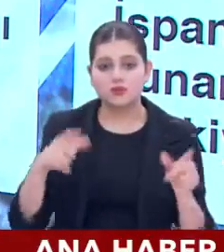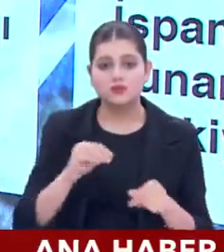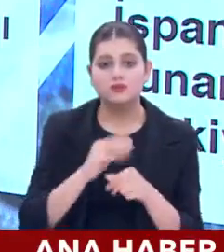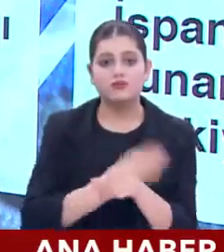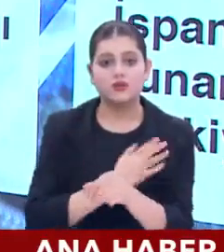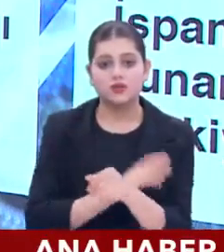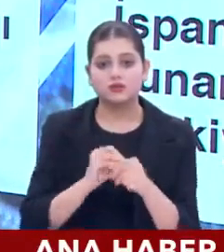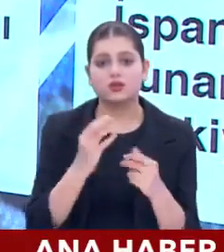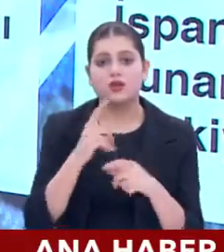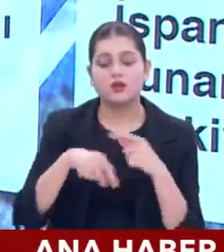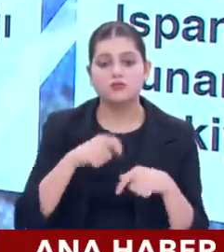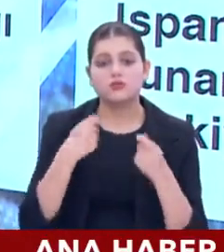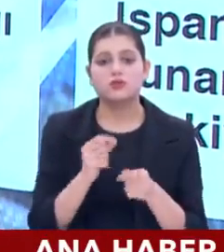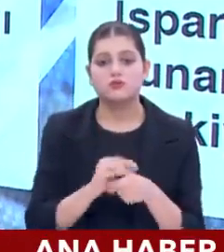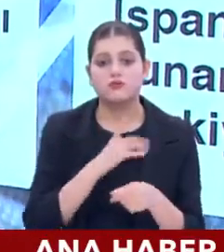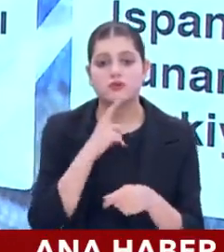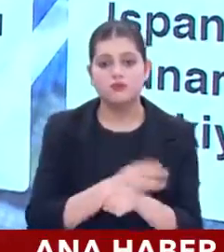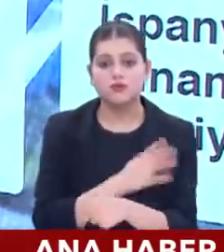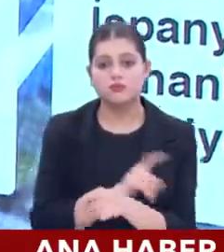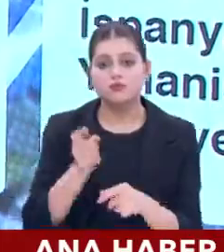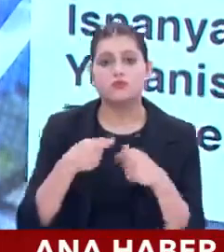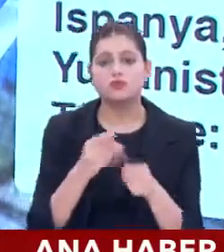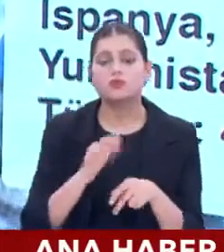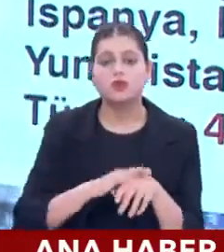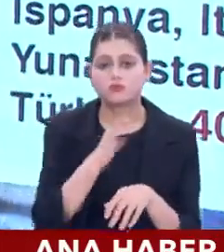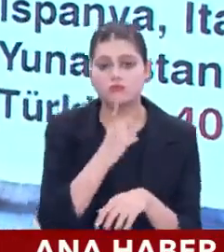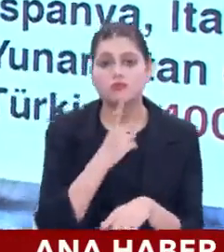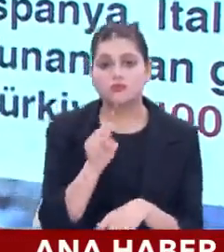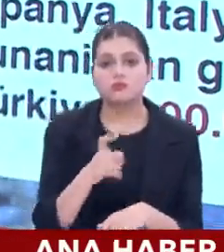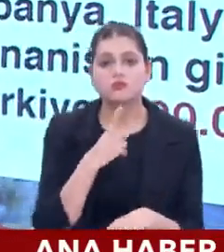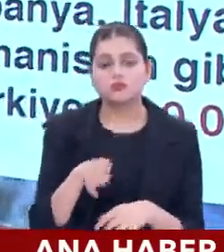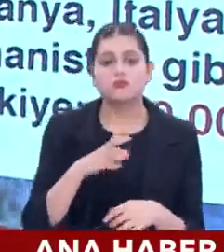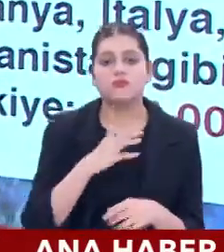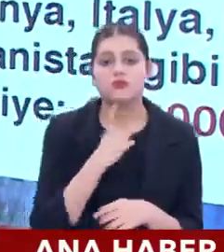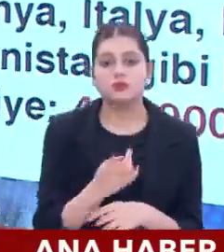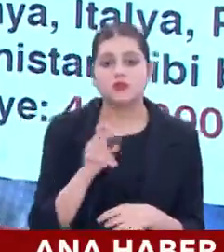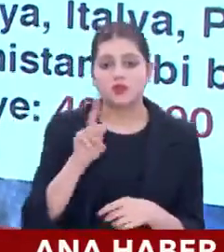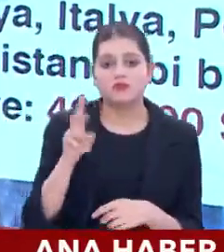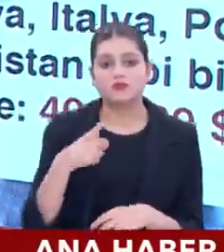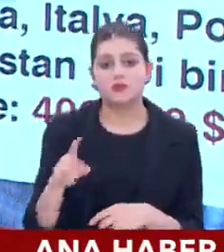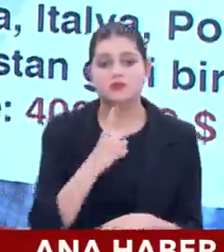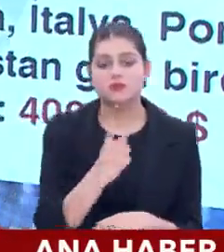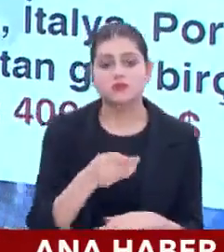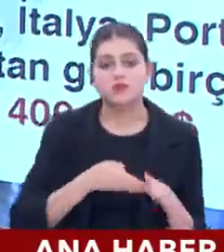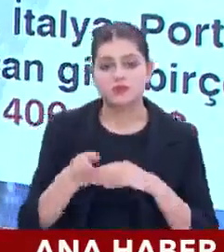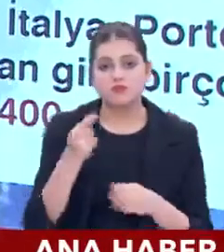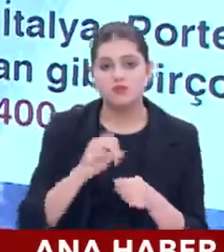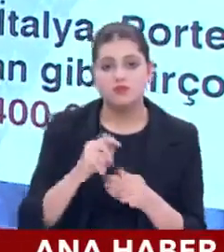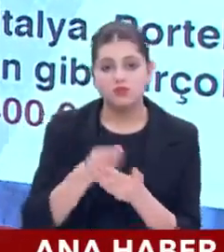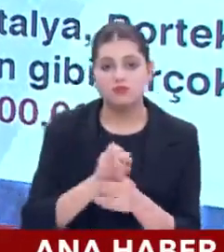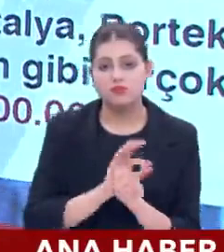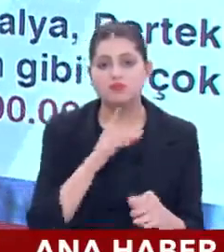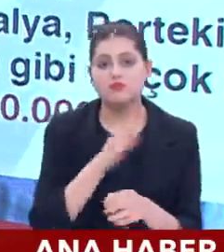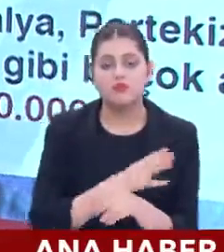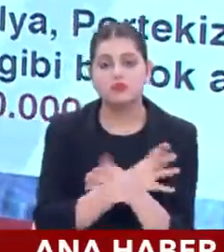vatandaşlık aramaya çalışıyor. Oradan vatandaşlık bulmaya çalışıyor. Ne yapıyor biliyor musunuz? Şunu yapıyor. 20 bini gitmiş parasını ödemiş